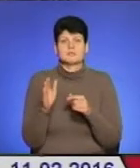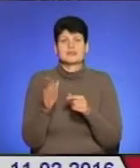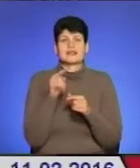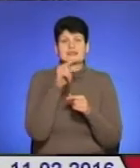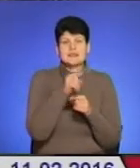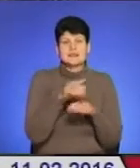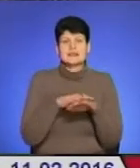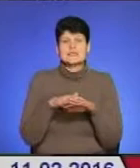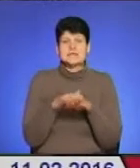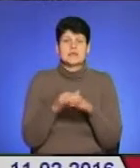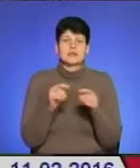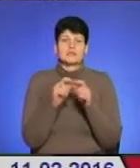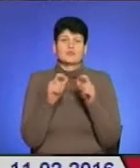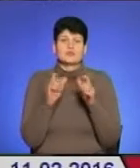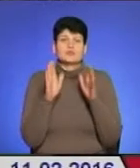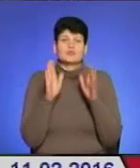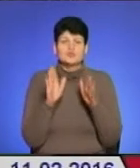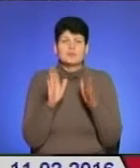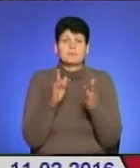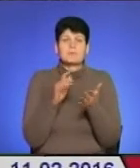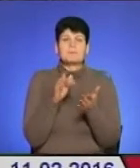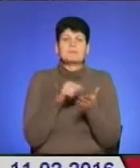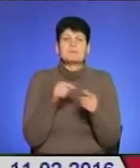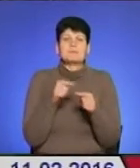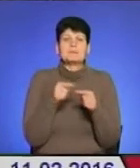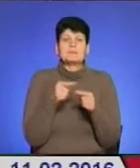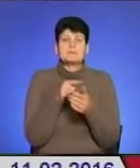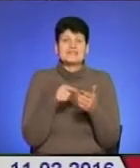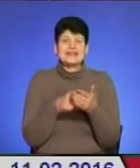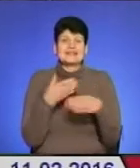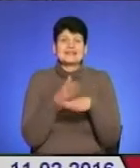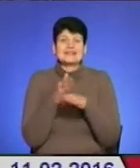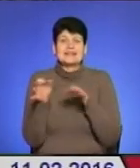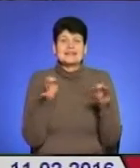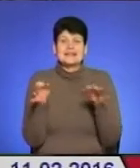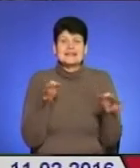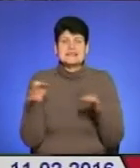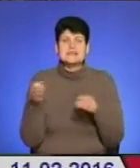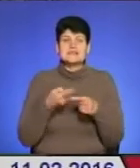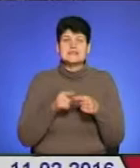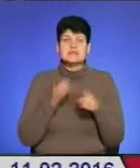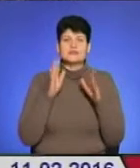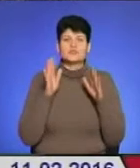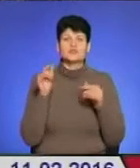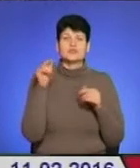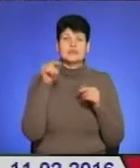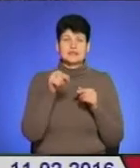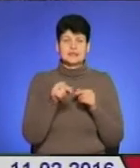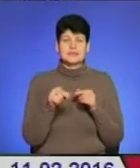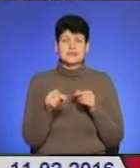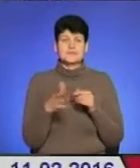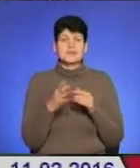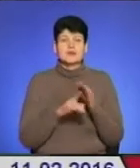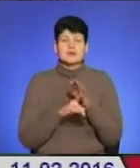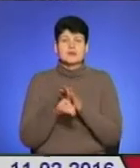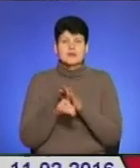населених пунктів, коли будуть питання децентралізації, втілюватися в практичну площину, це все якраз буде йти на висхідну,